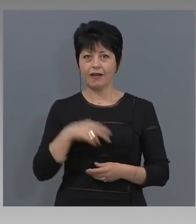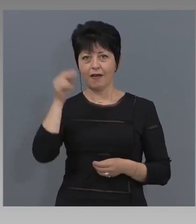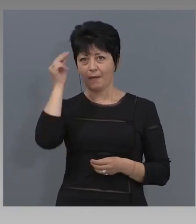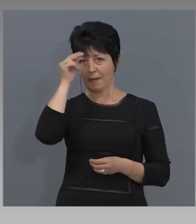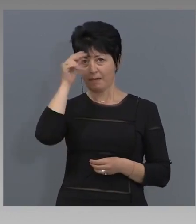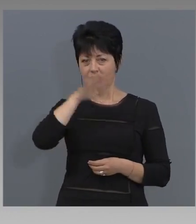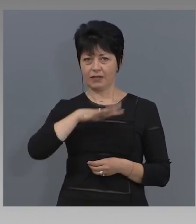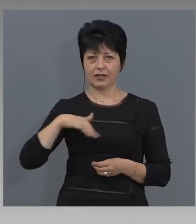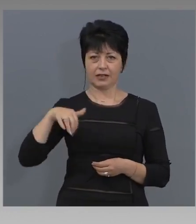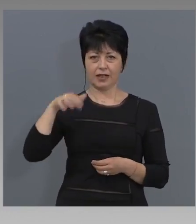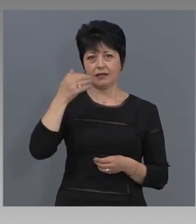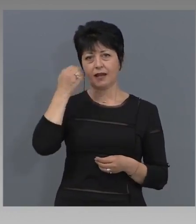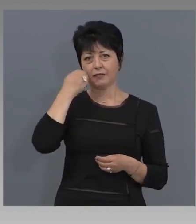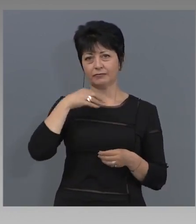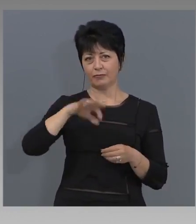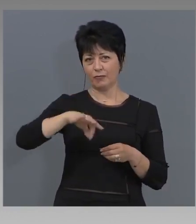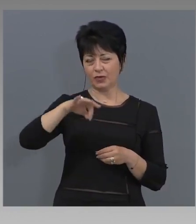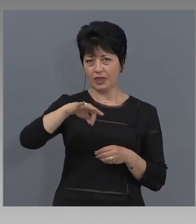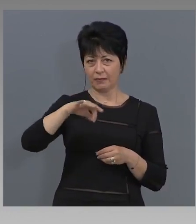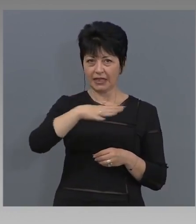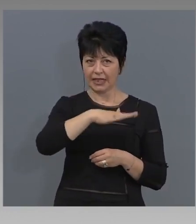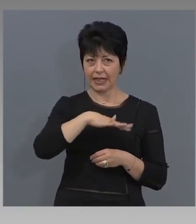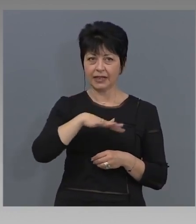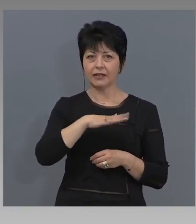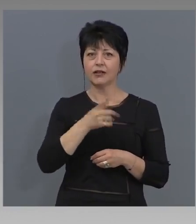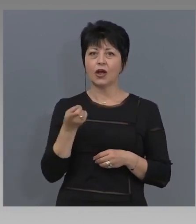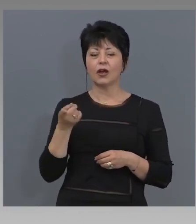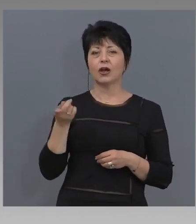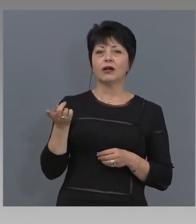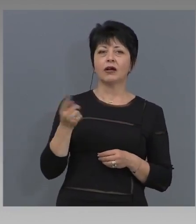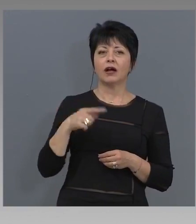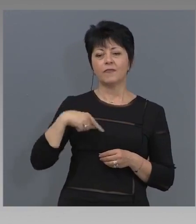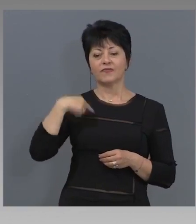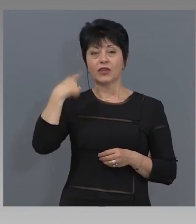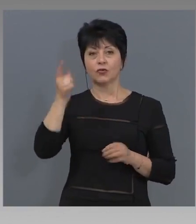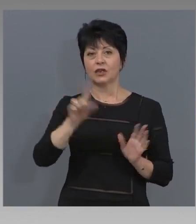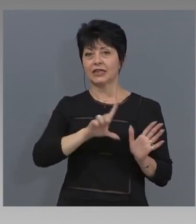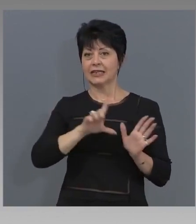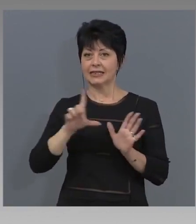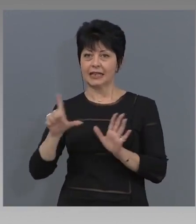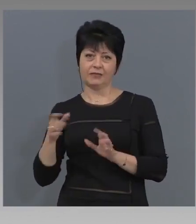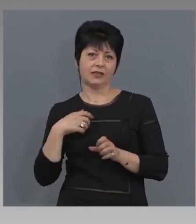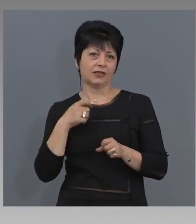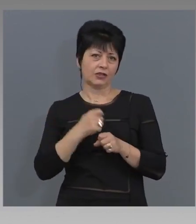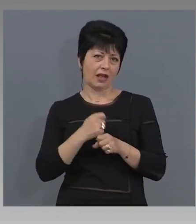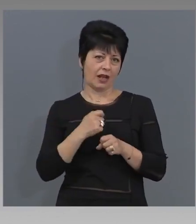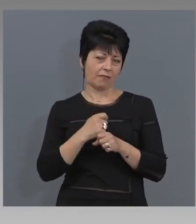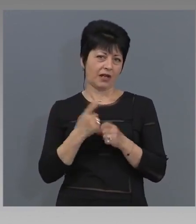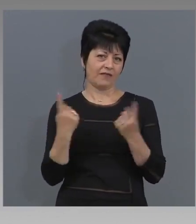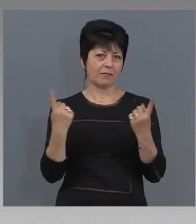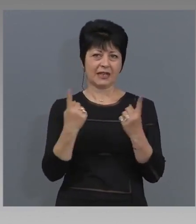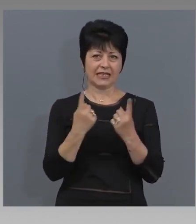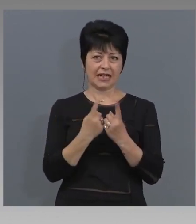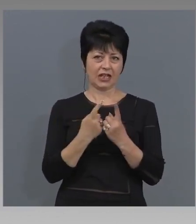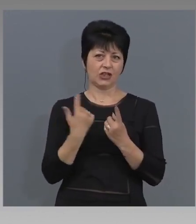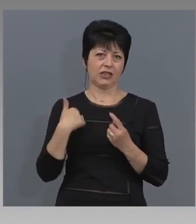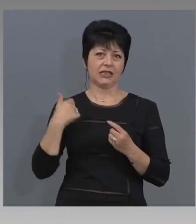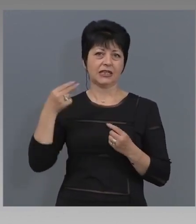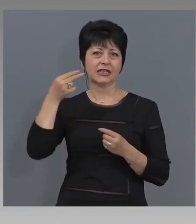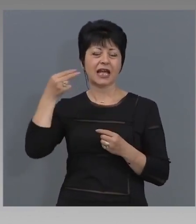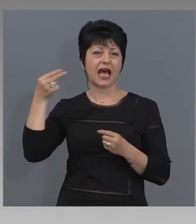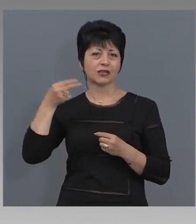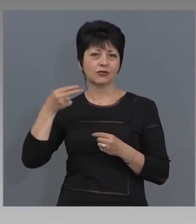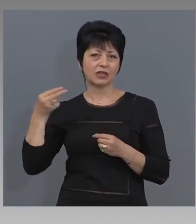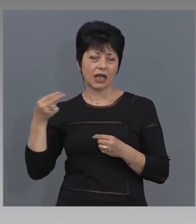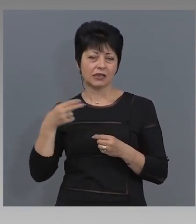Има вече оговорката. За другата седмица ще направим среща с асоциациите, които представляват потребителите в България, за да може и те да си